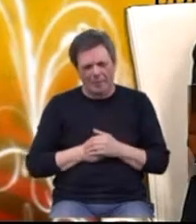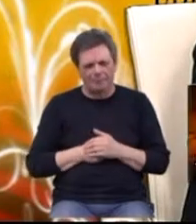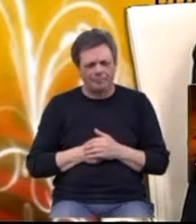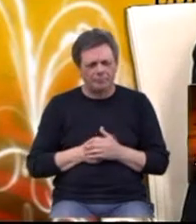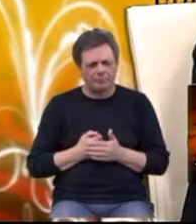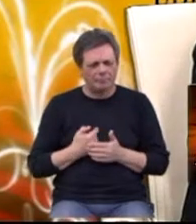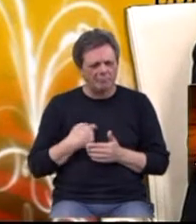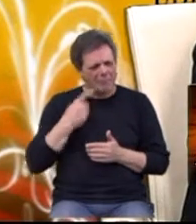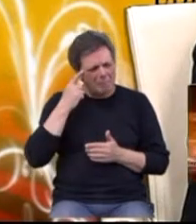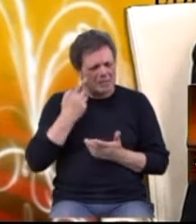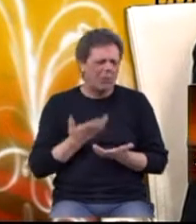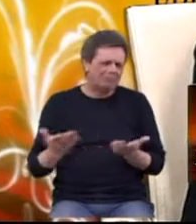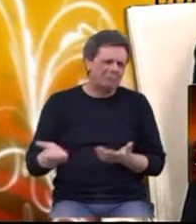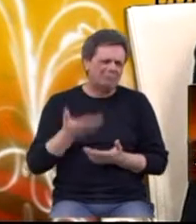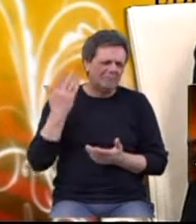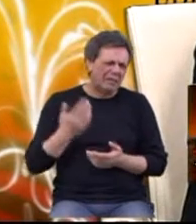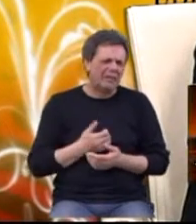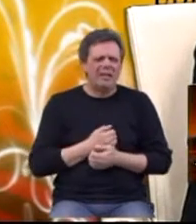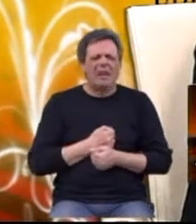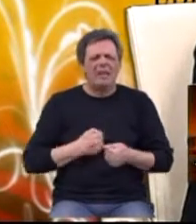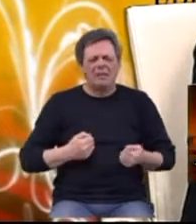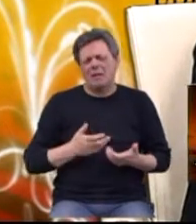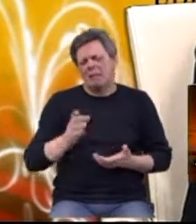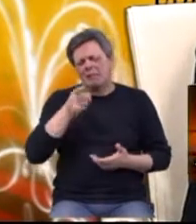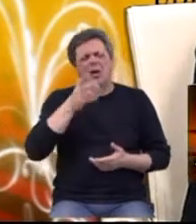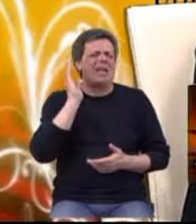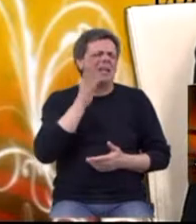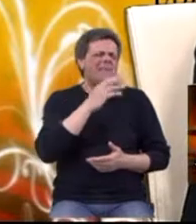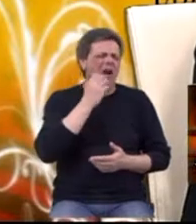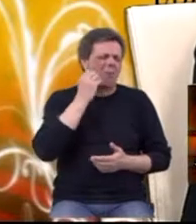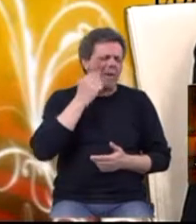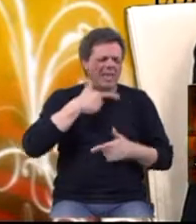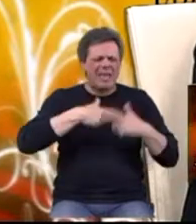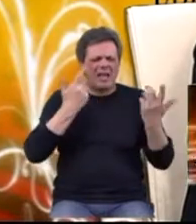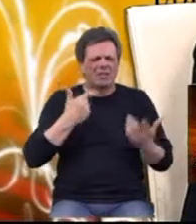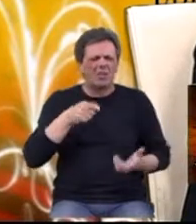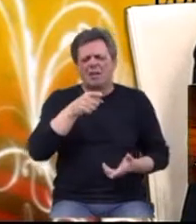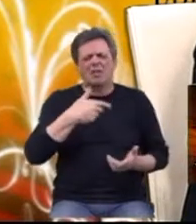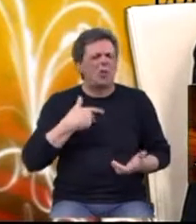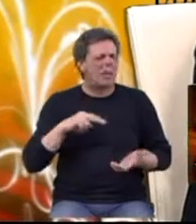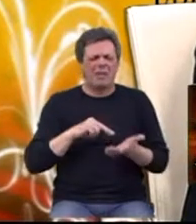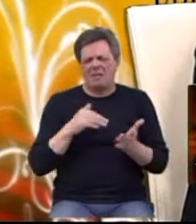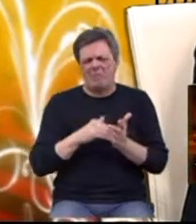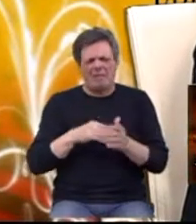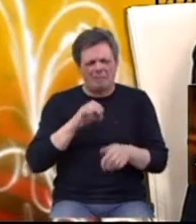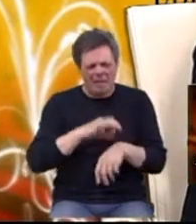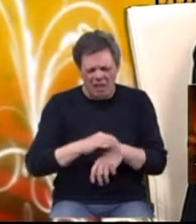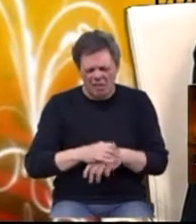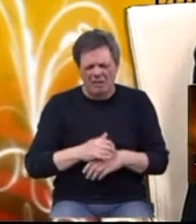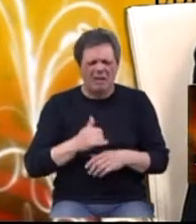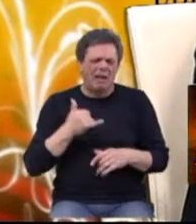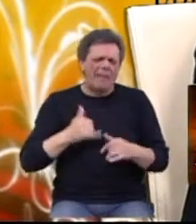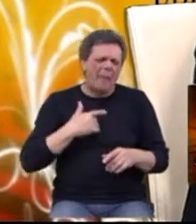Znate, mislimo, eto, pa to je barem svakome jasno, pa zato mi ne treba lječnik, pa rješit ću to sam, pa ne danas, pa ne